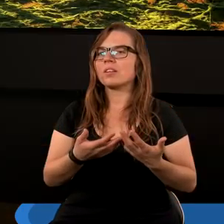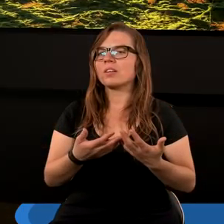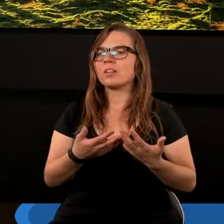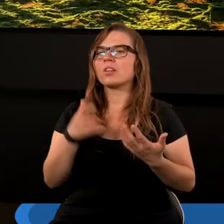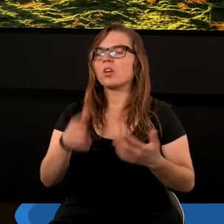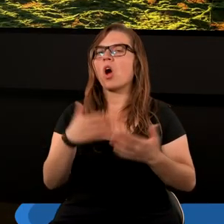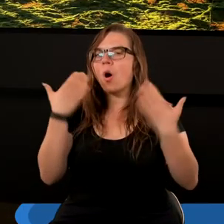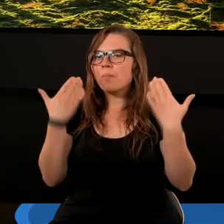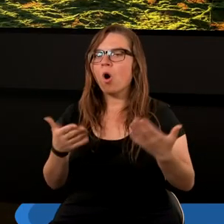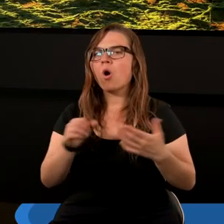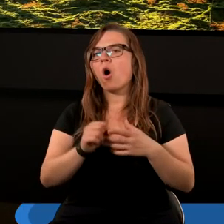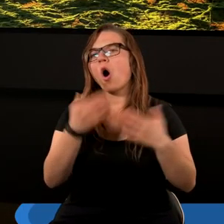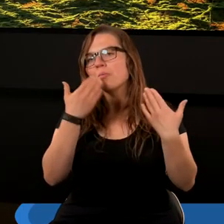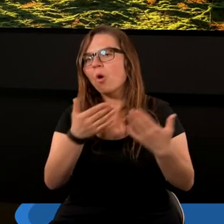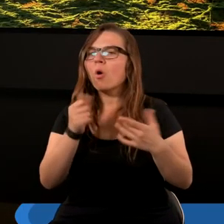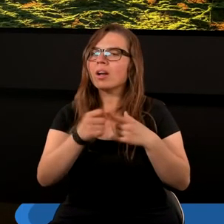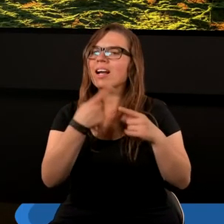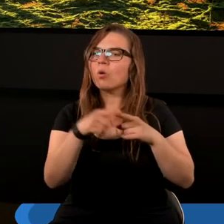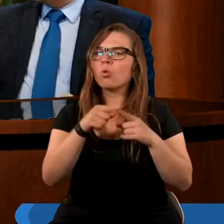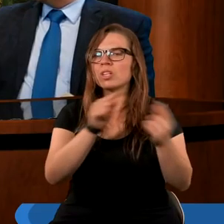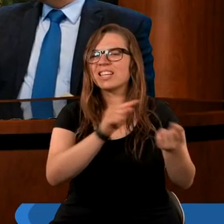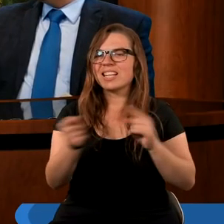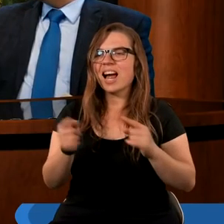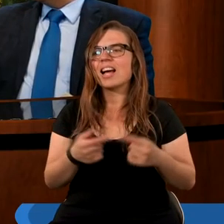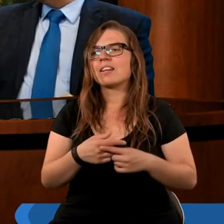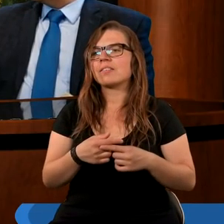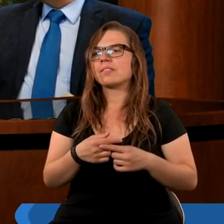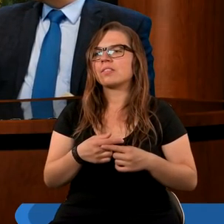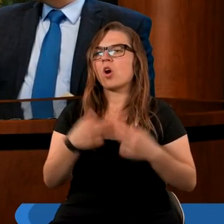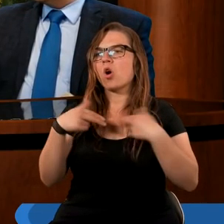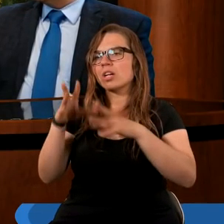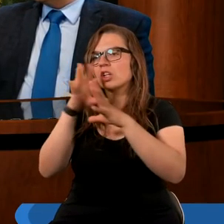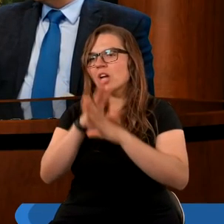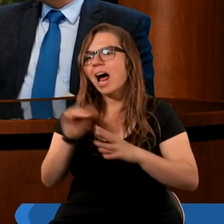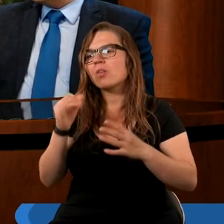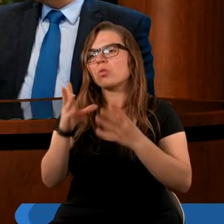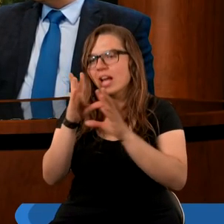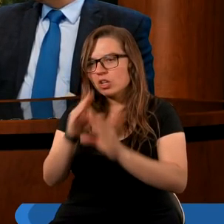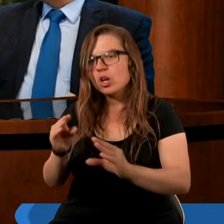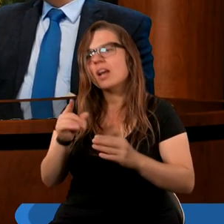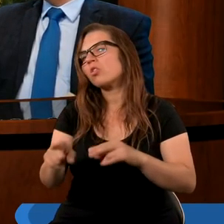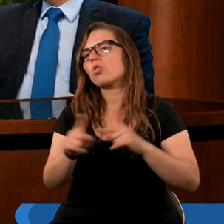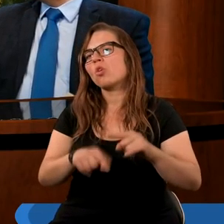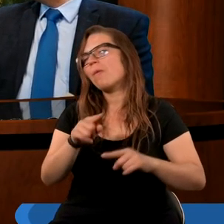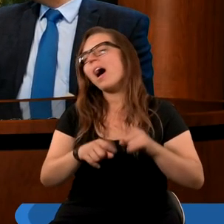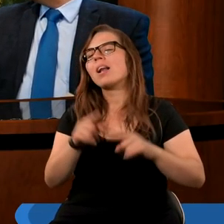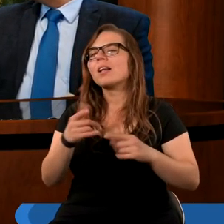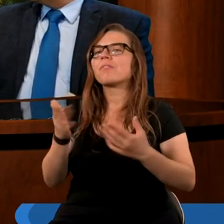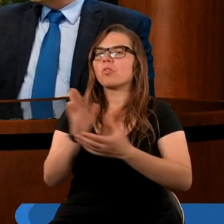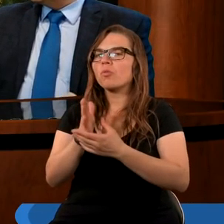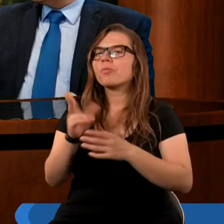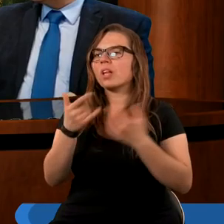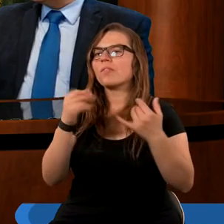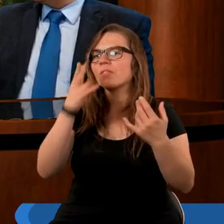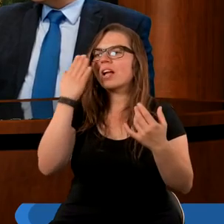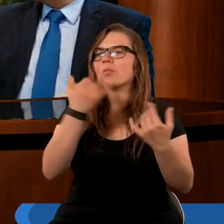Czyli odróżniamy pokłon od pokłonu? Oczywiście. Nawet władze oddajemy szacunek i cześć i to jest normalne do pewnych granic. A